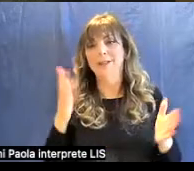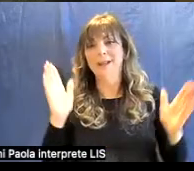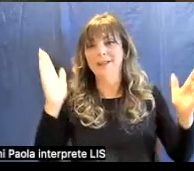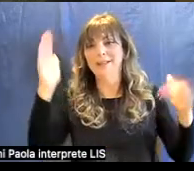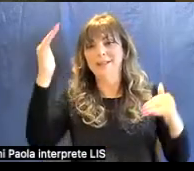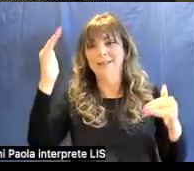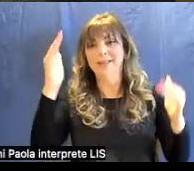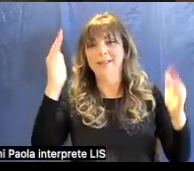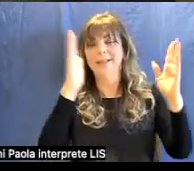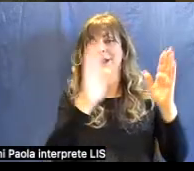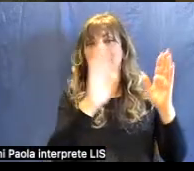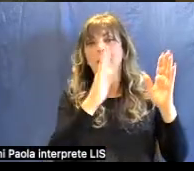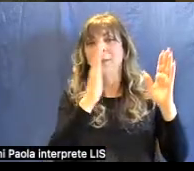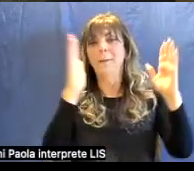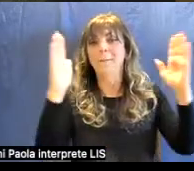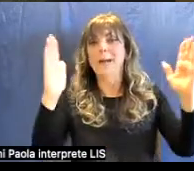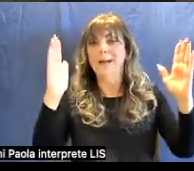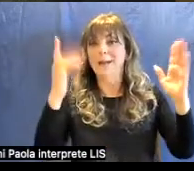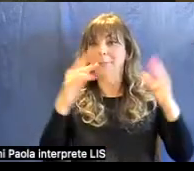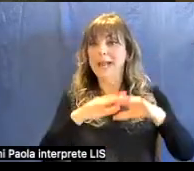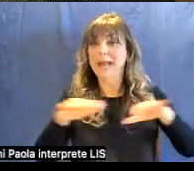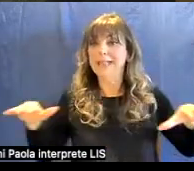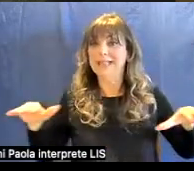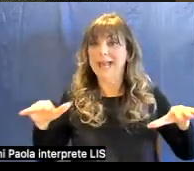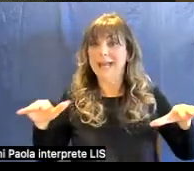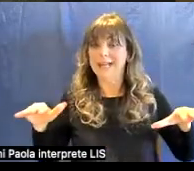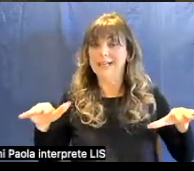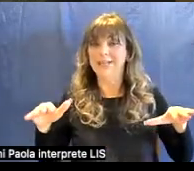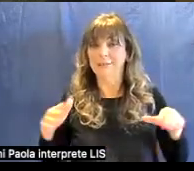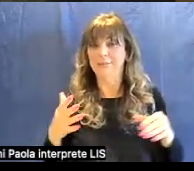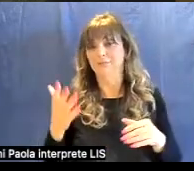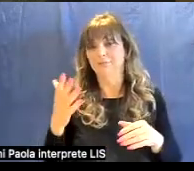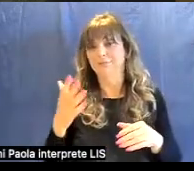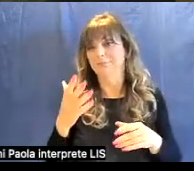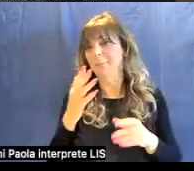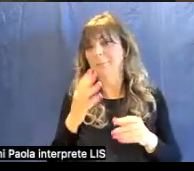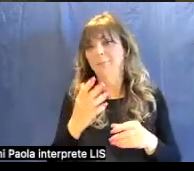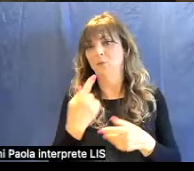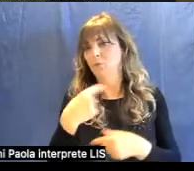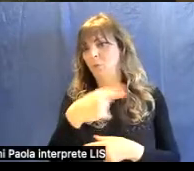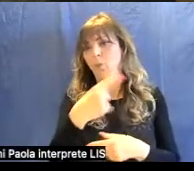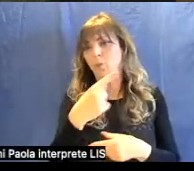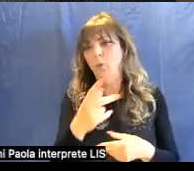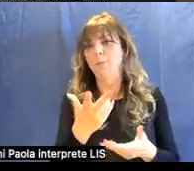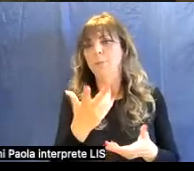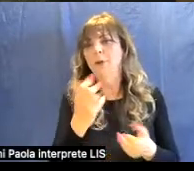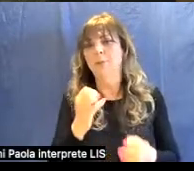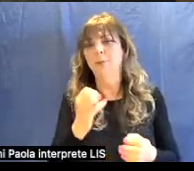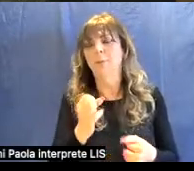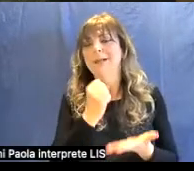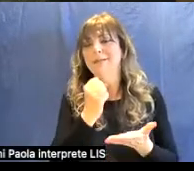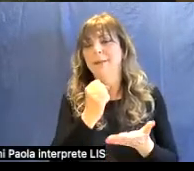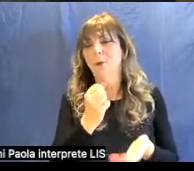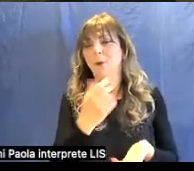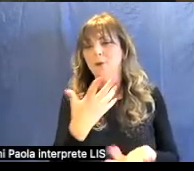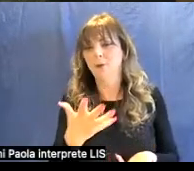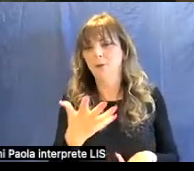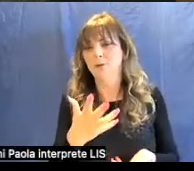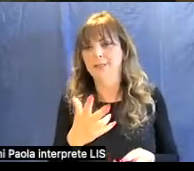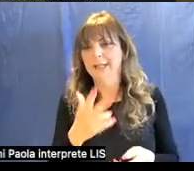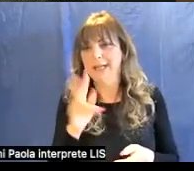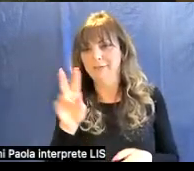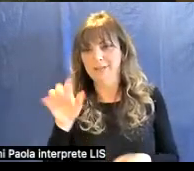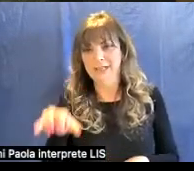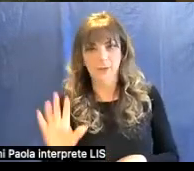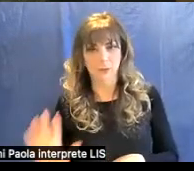che facevano parte del patrimonio della villa tra queste opere c'è